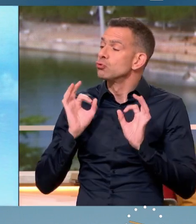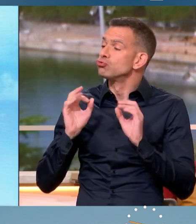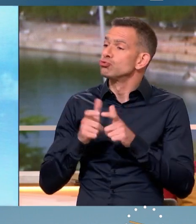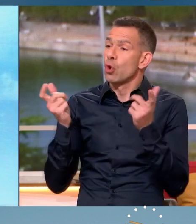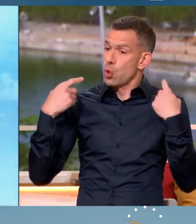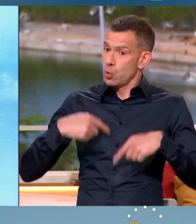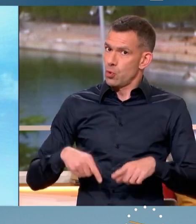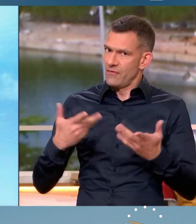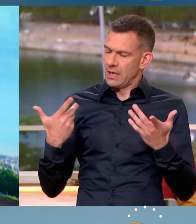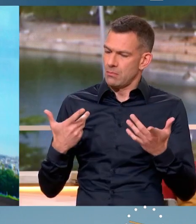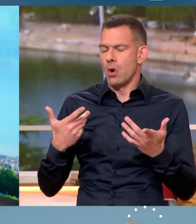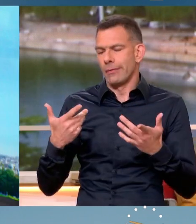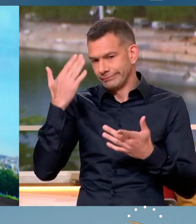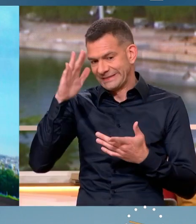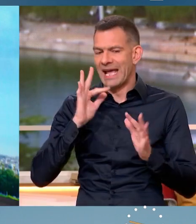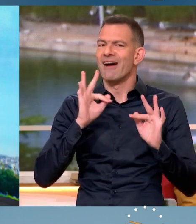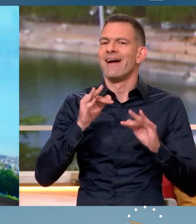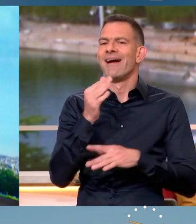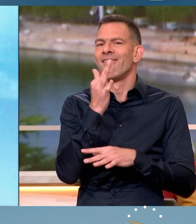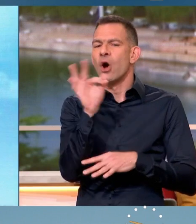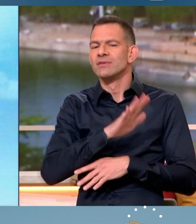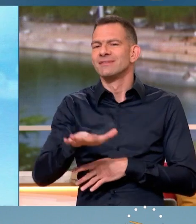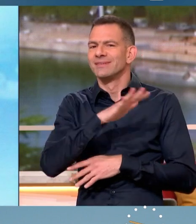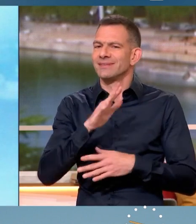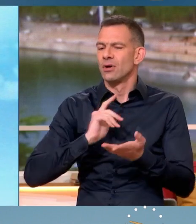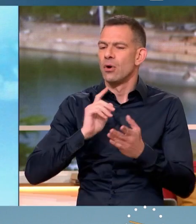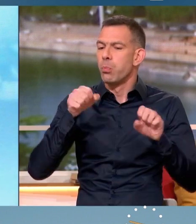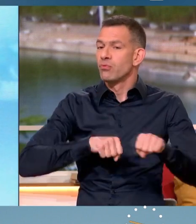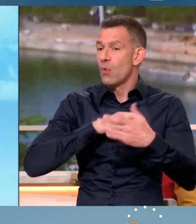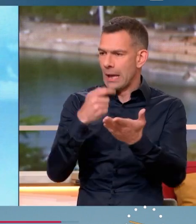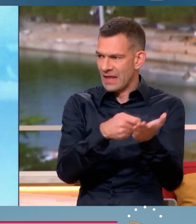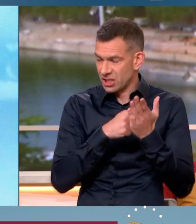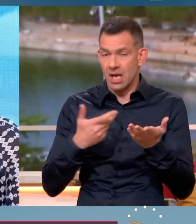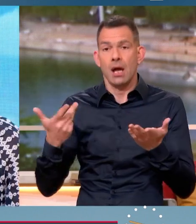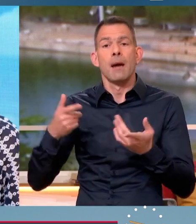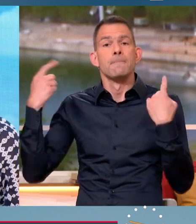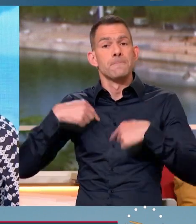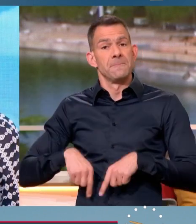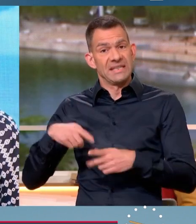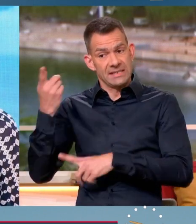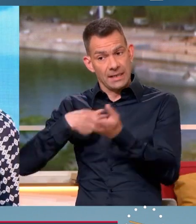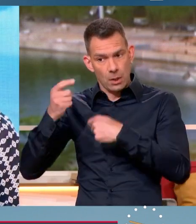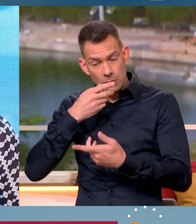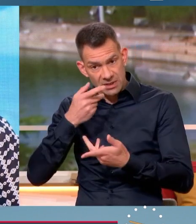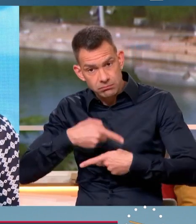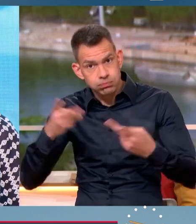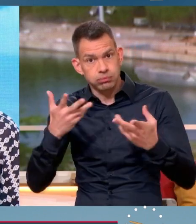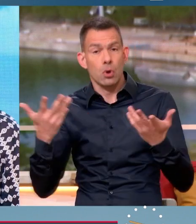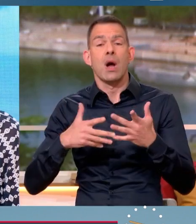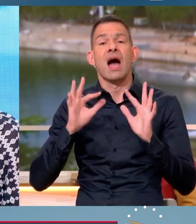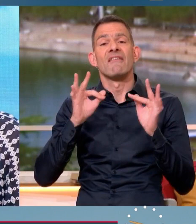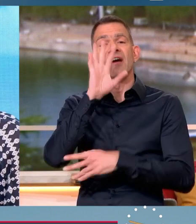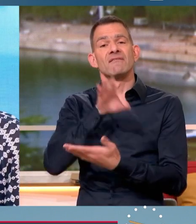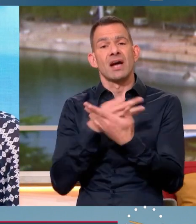conséquences que ça peut avoir sur le pouvoir d'achat des Français, prépare des annonces sur le pouvoir d'achat. Bruno Le Maire a annoncé qu'il n'y aurait pas de rattrapage sur la facture des